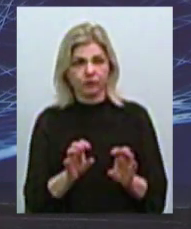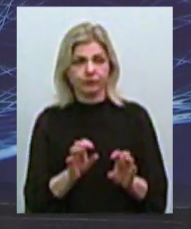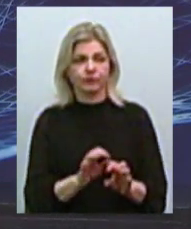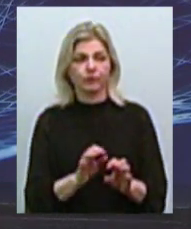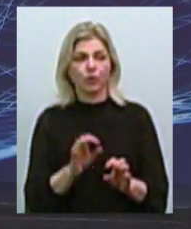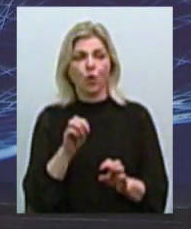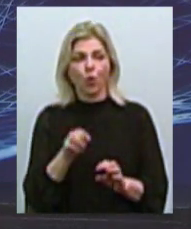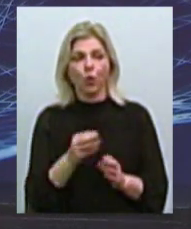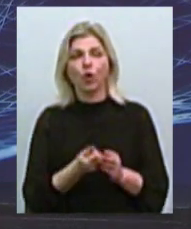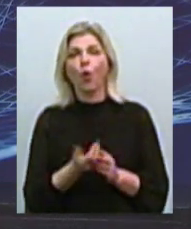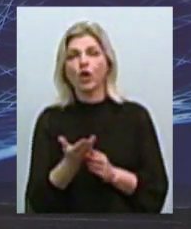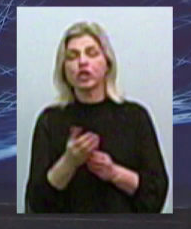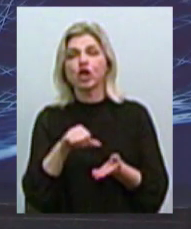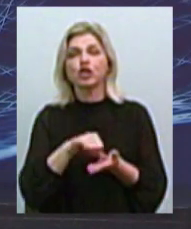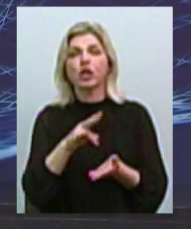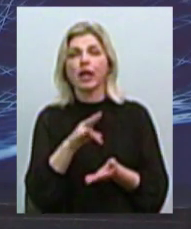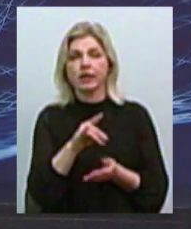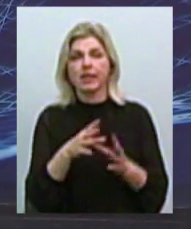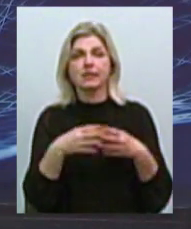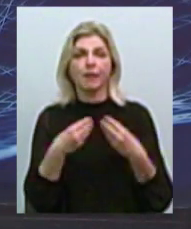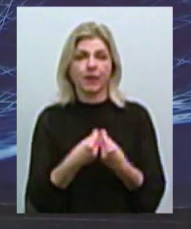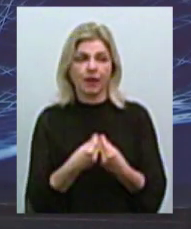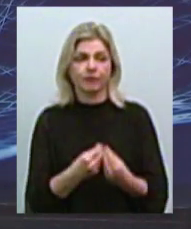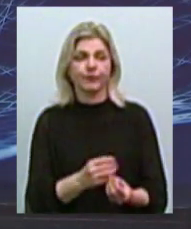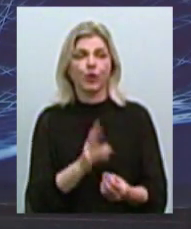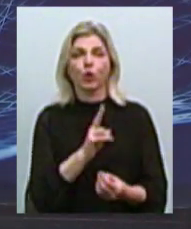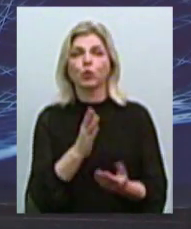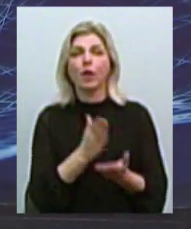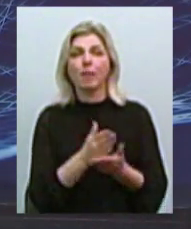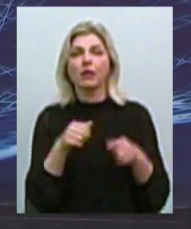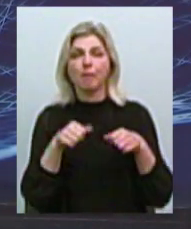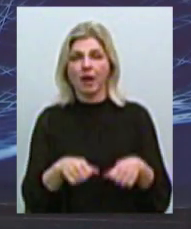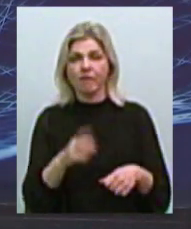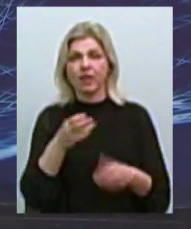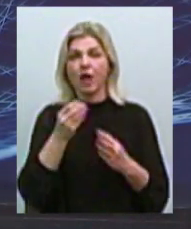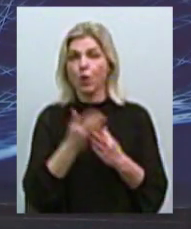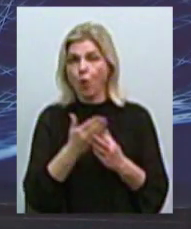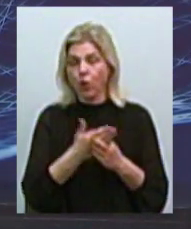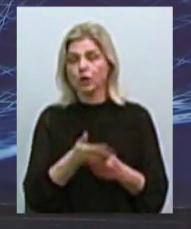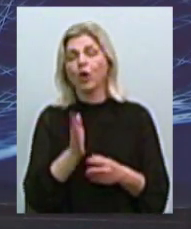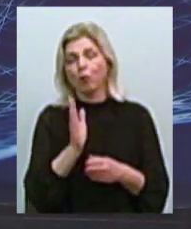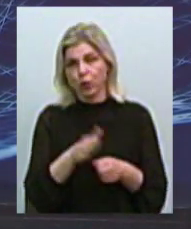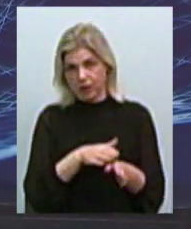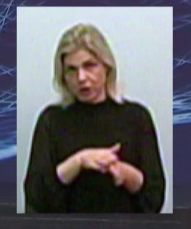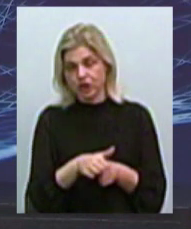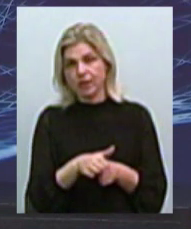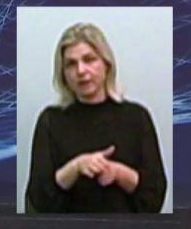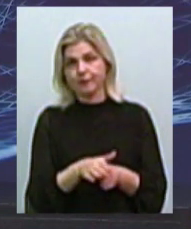количества членів сім'ї, які мають право на льготы, она і буде начислена. В